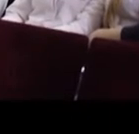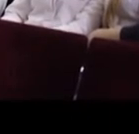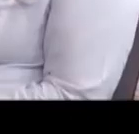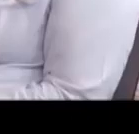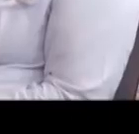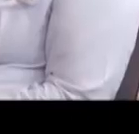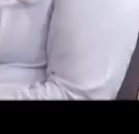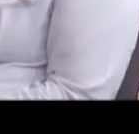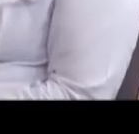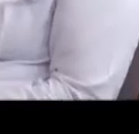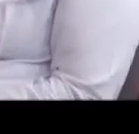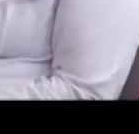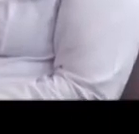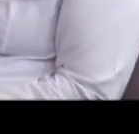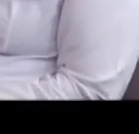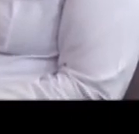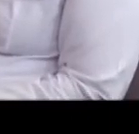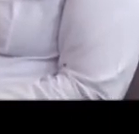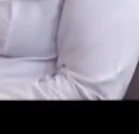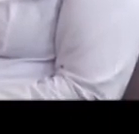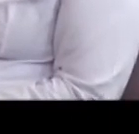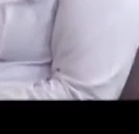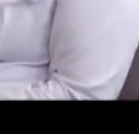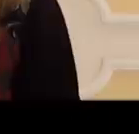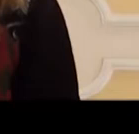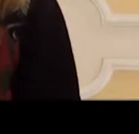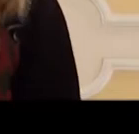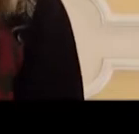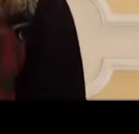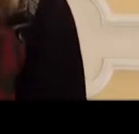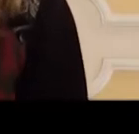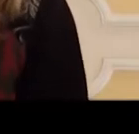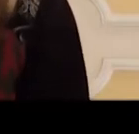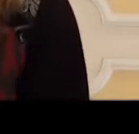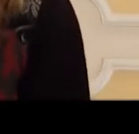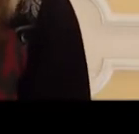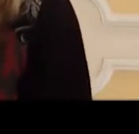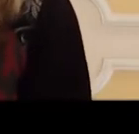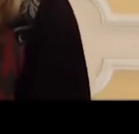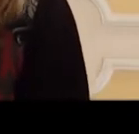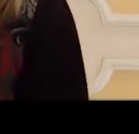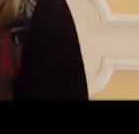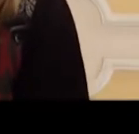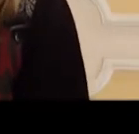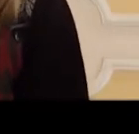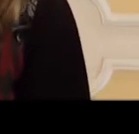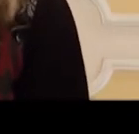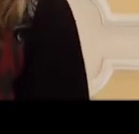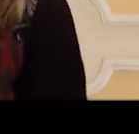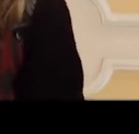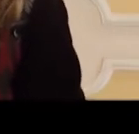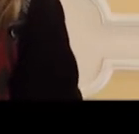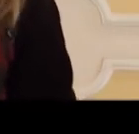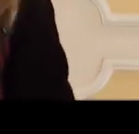'я України і про свій візит до Миколаївської обласної дитяча чи інфекційної лікарні. Персонал виглядав, що вони супер, але